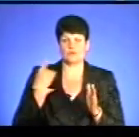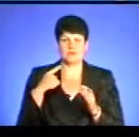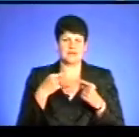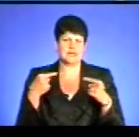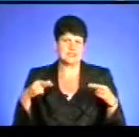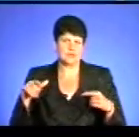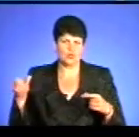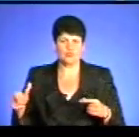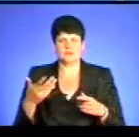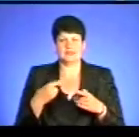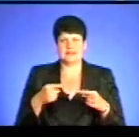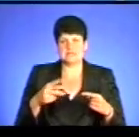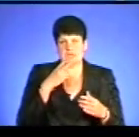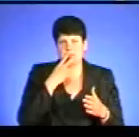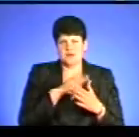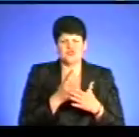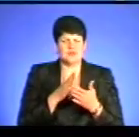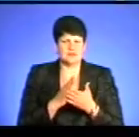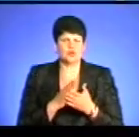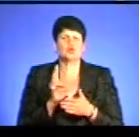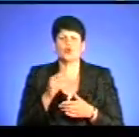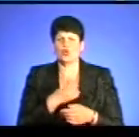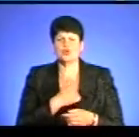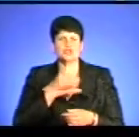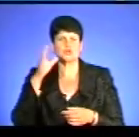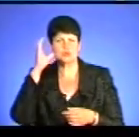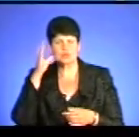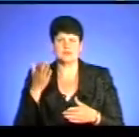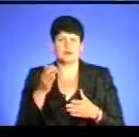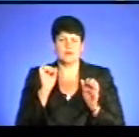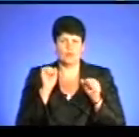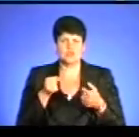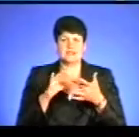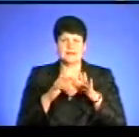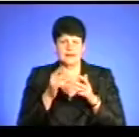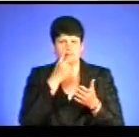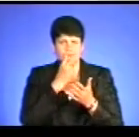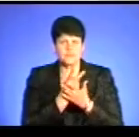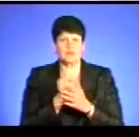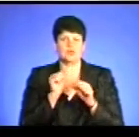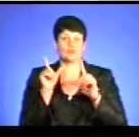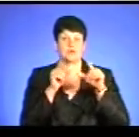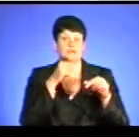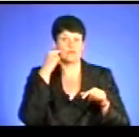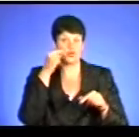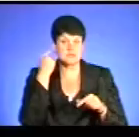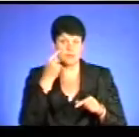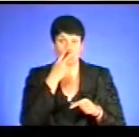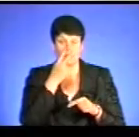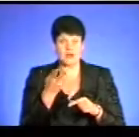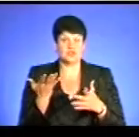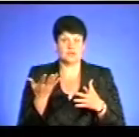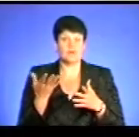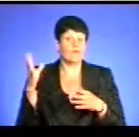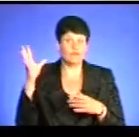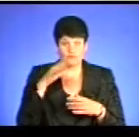різне бачення. Хто бажає слухати? Будь ласка, є інтернет. Можна поїхти ще в Росію послухати виступ їхній за кордоном. Побачити, люди в трусах біють по сцені. Все